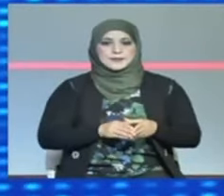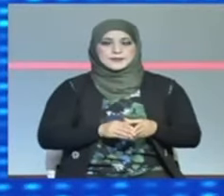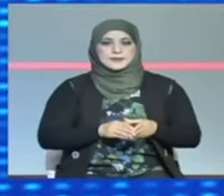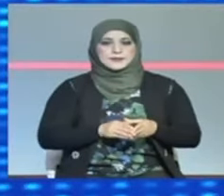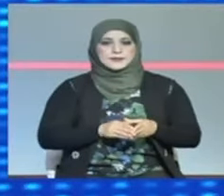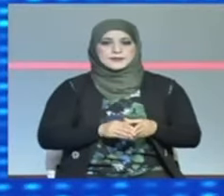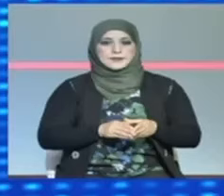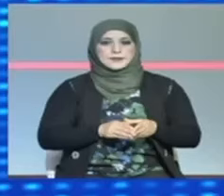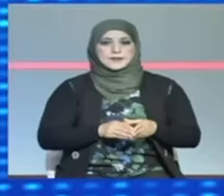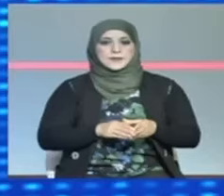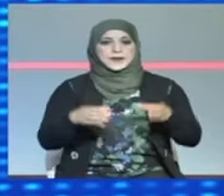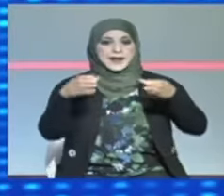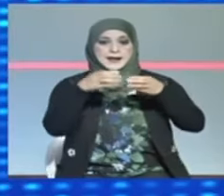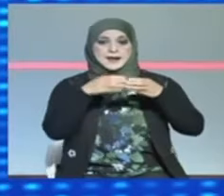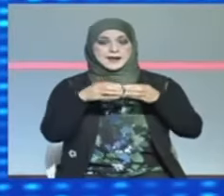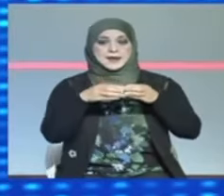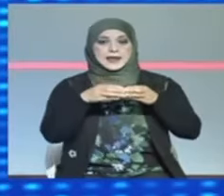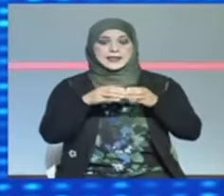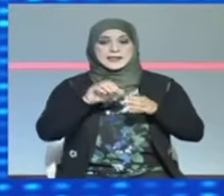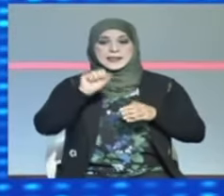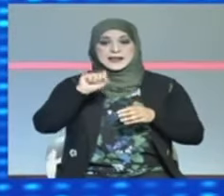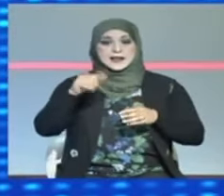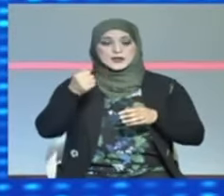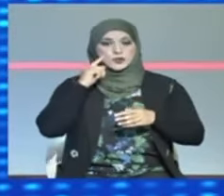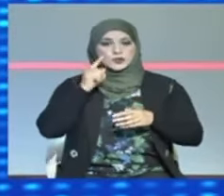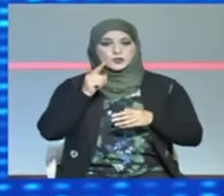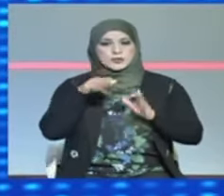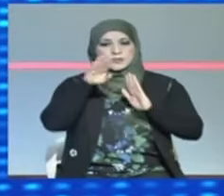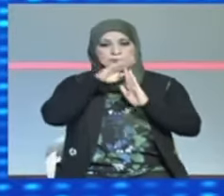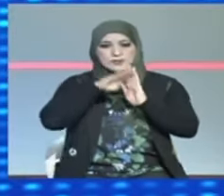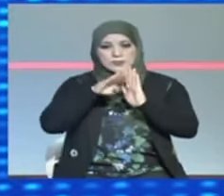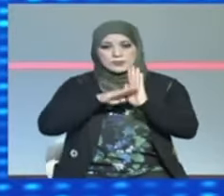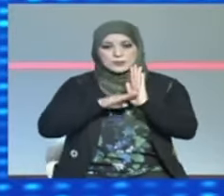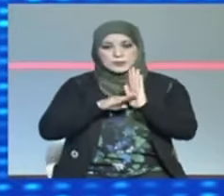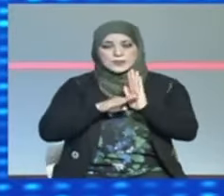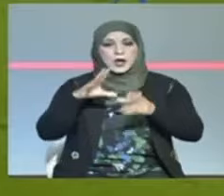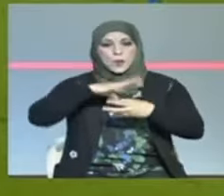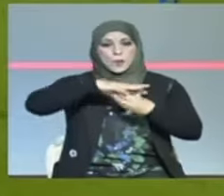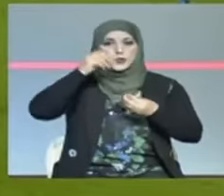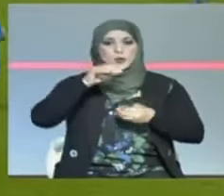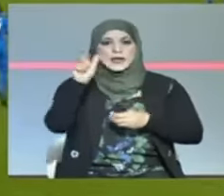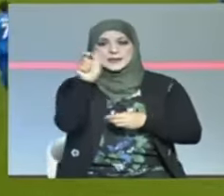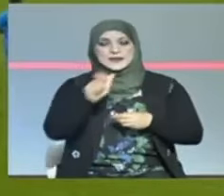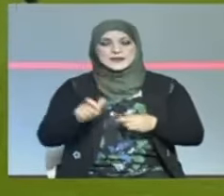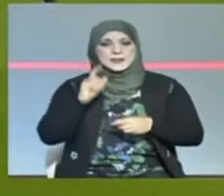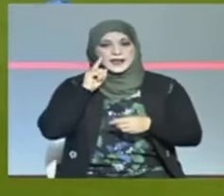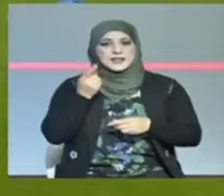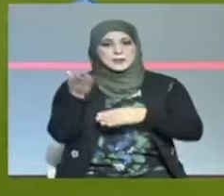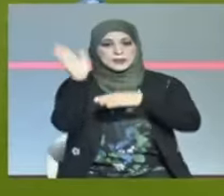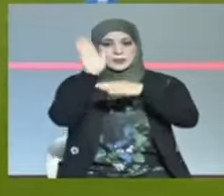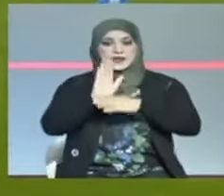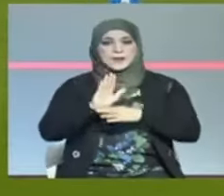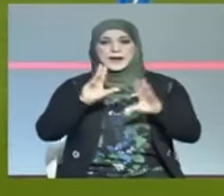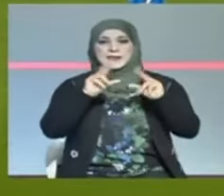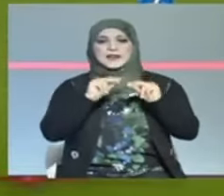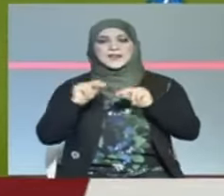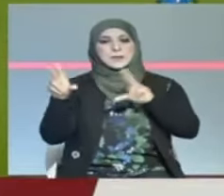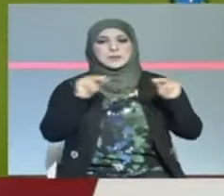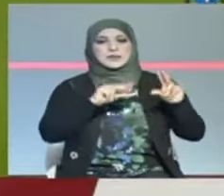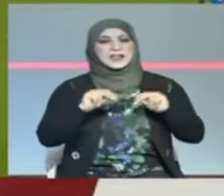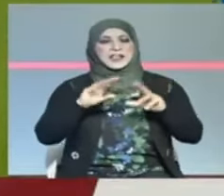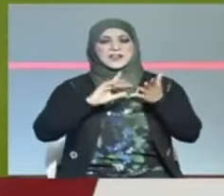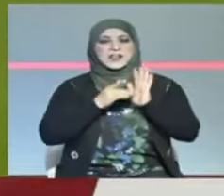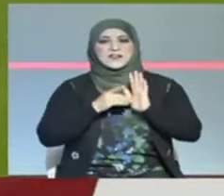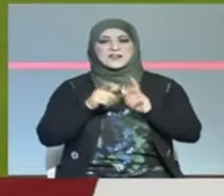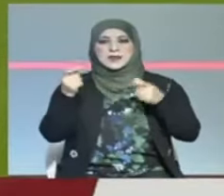فوت نادي ساسل في فرصة تصدر ترتيب البطولة الإيطالية لكرة القدم عندما اكتف بالتعادل دون أهداف مع